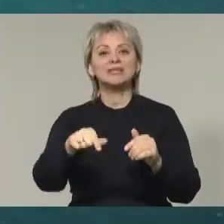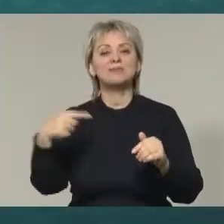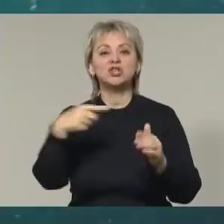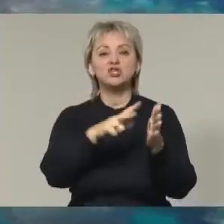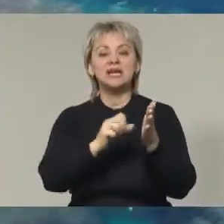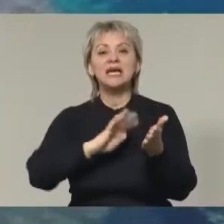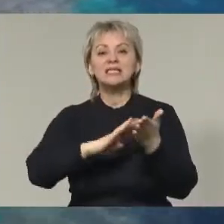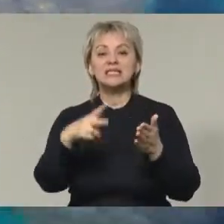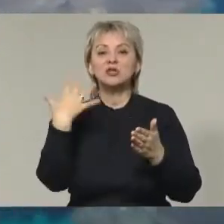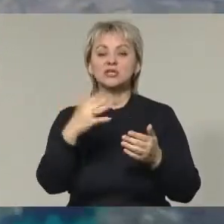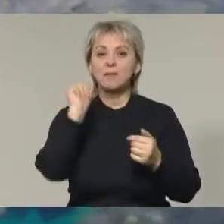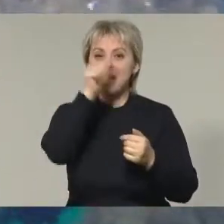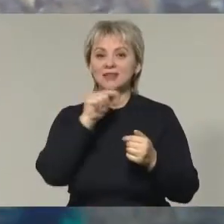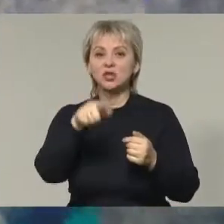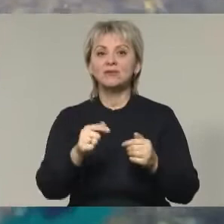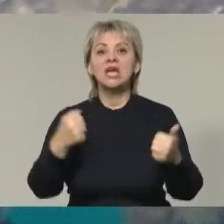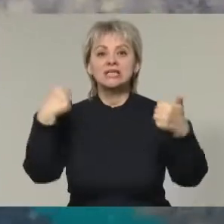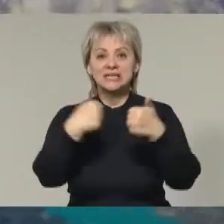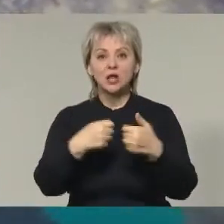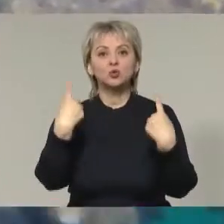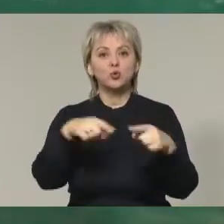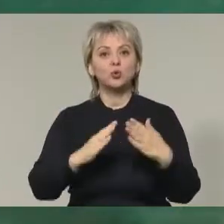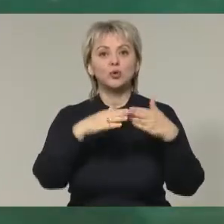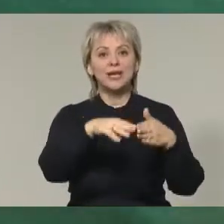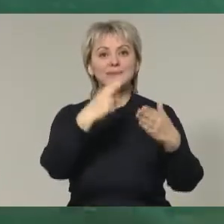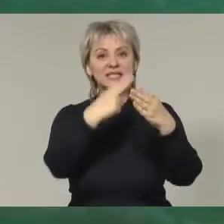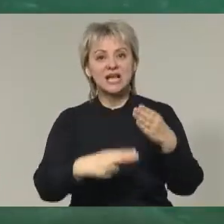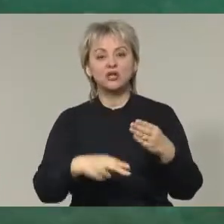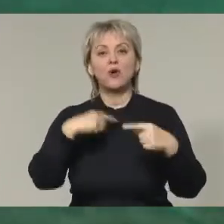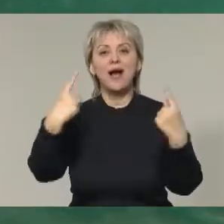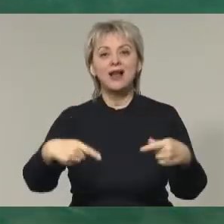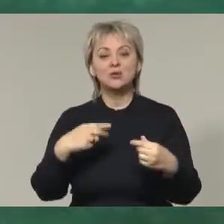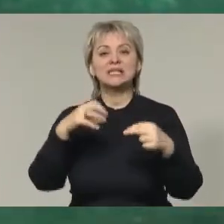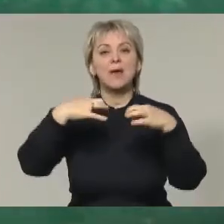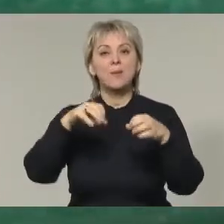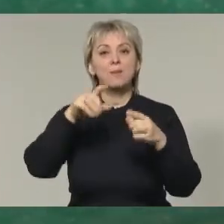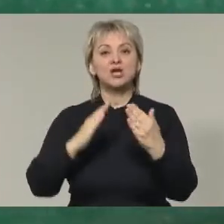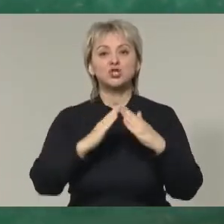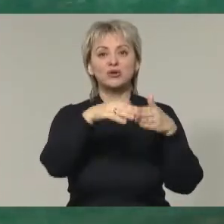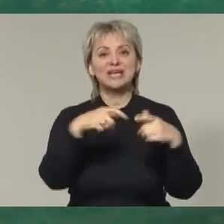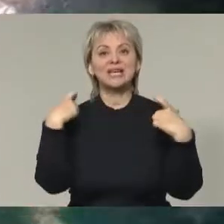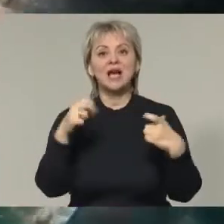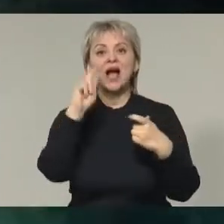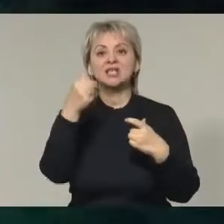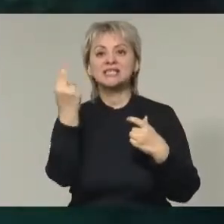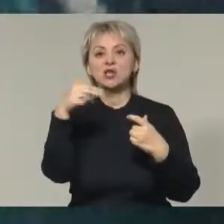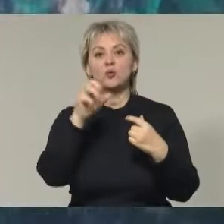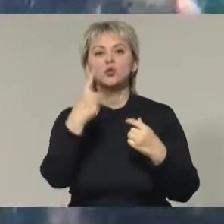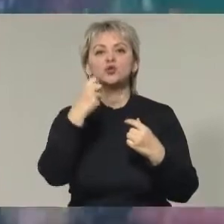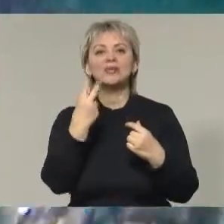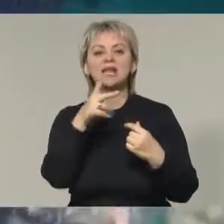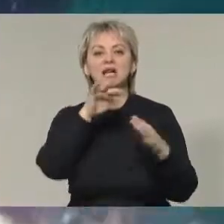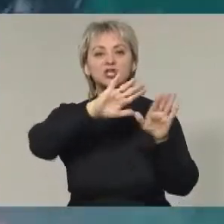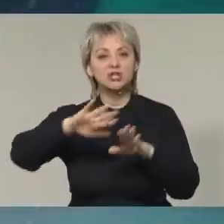1895 году при столкновении с другим судном затонул колесный товарно-пассажирский пароход «Генерал Коцебу». 113 лет